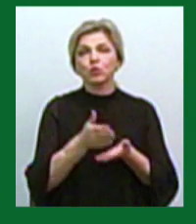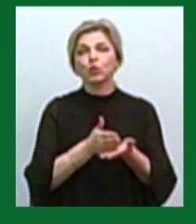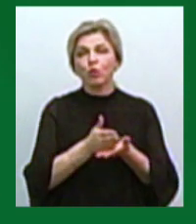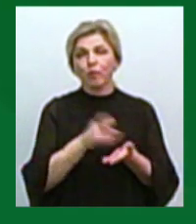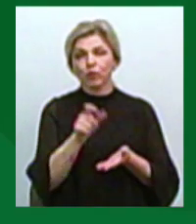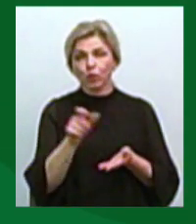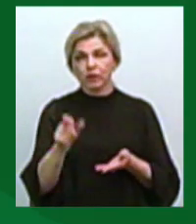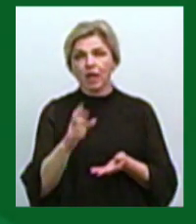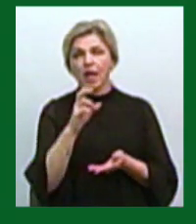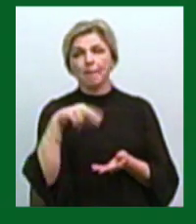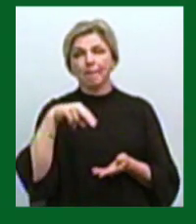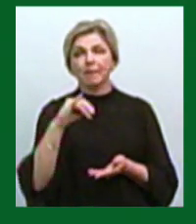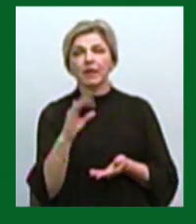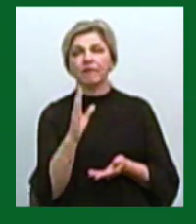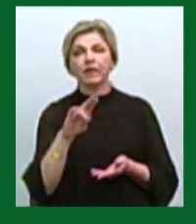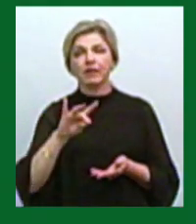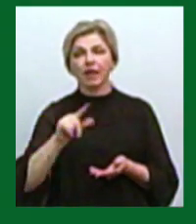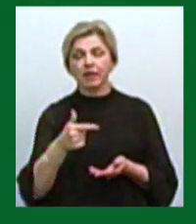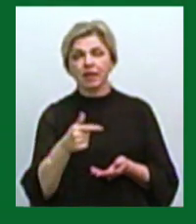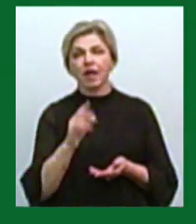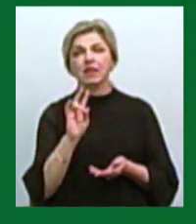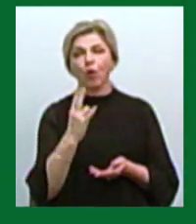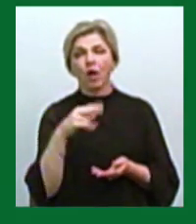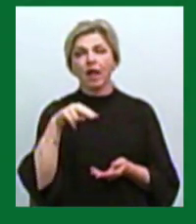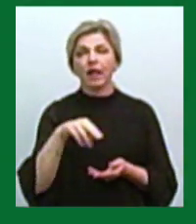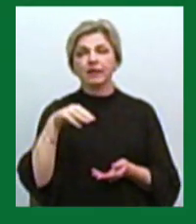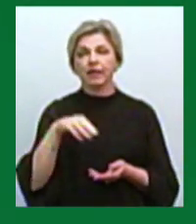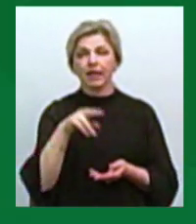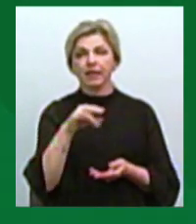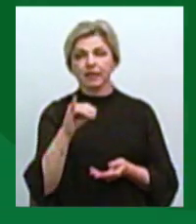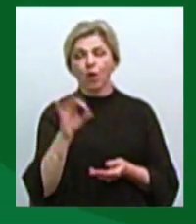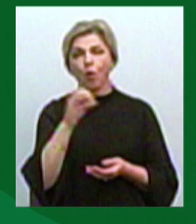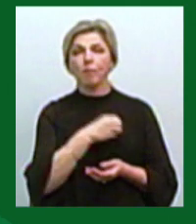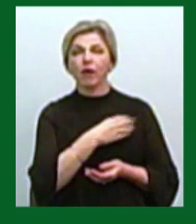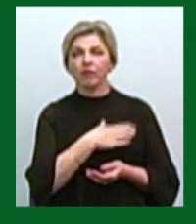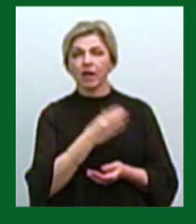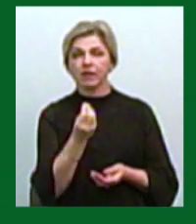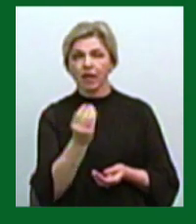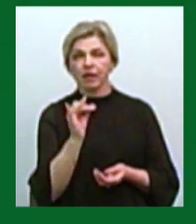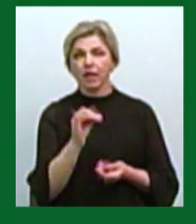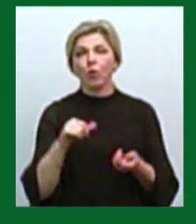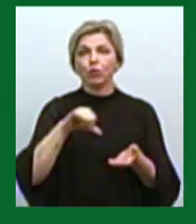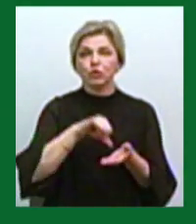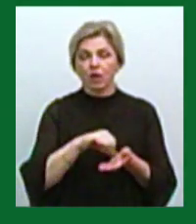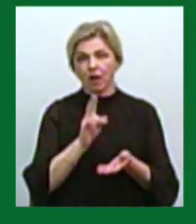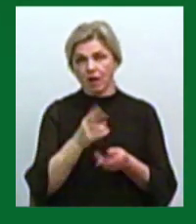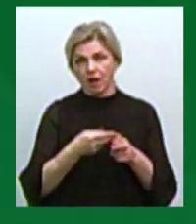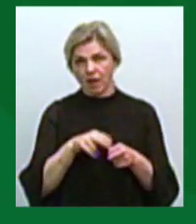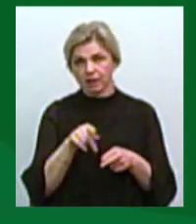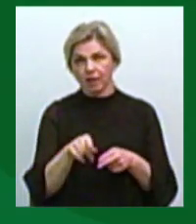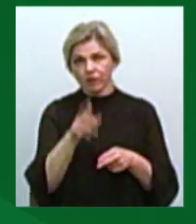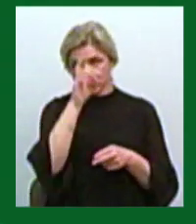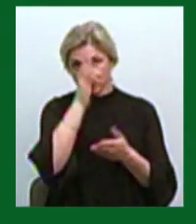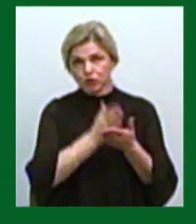«Південьбуд» Миколаїв-ЛТД до привласнення грошей та причетність до цього чиновників